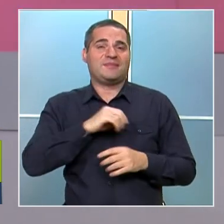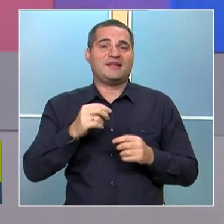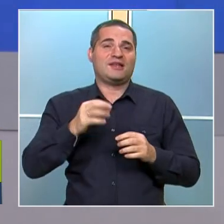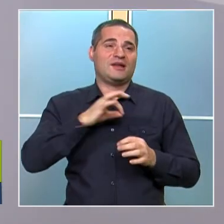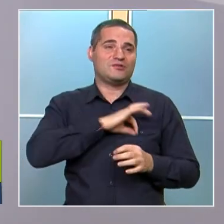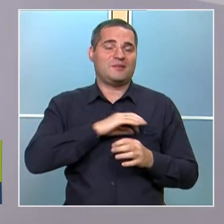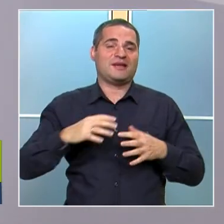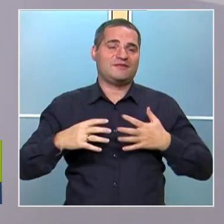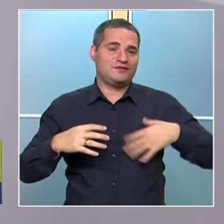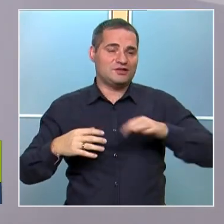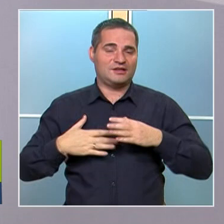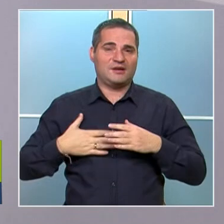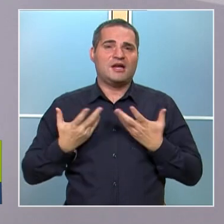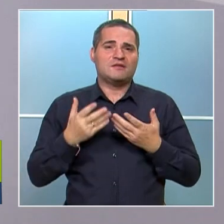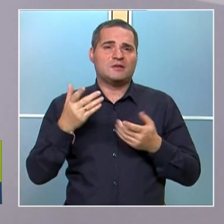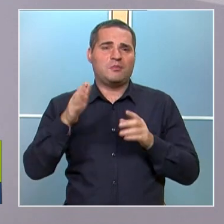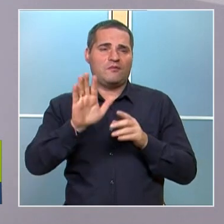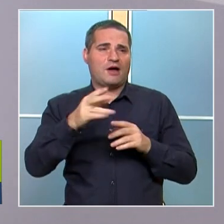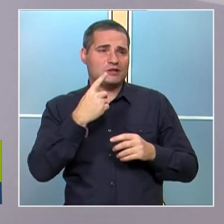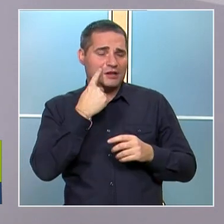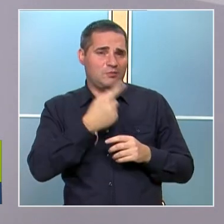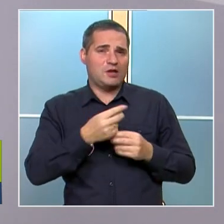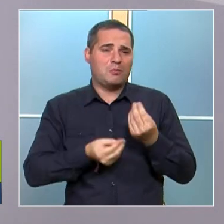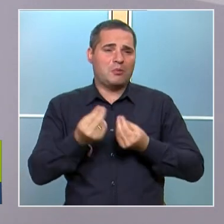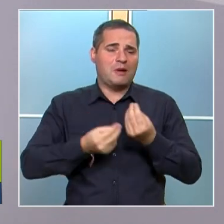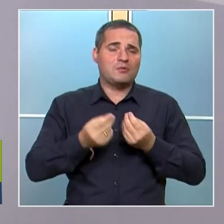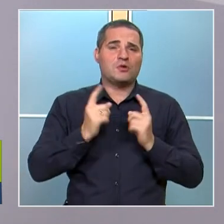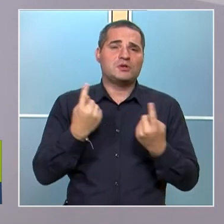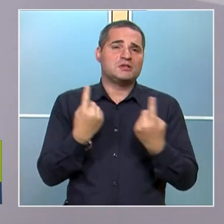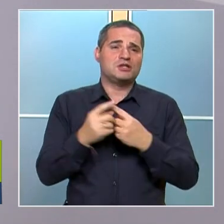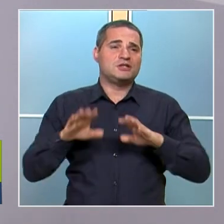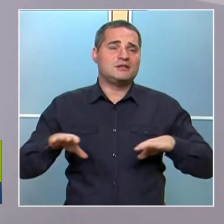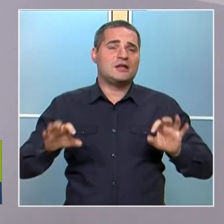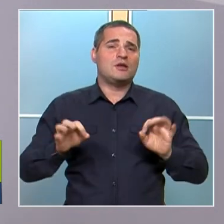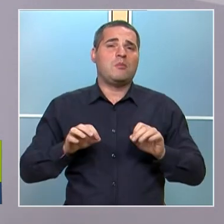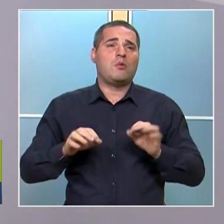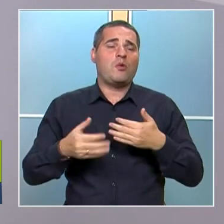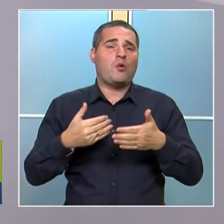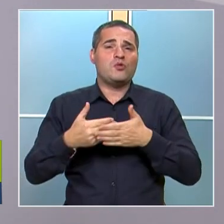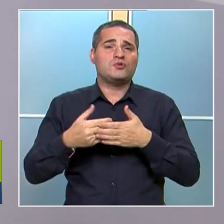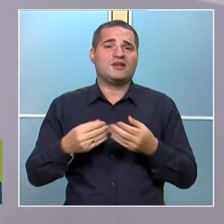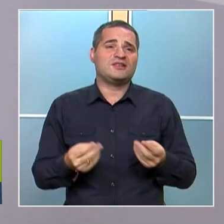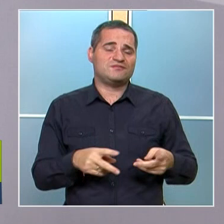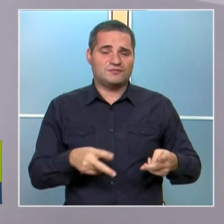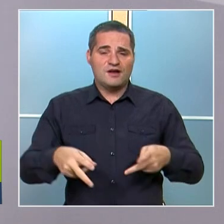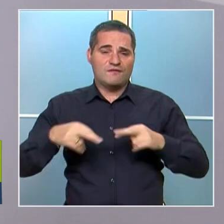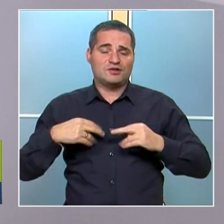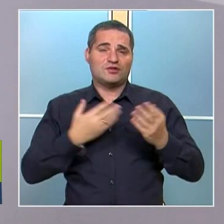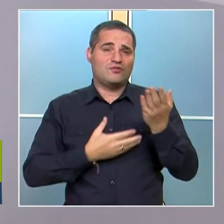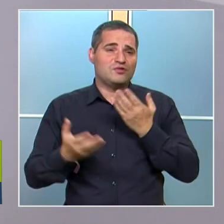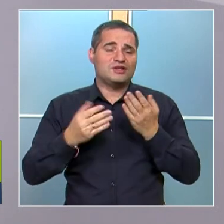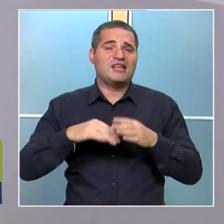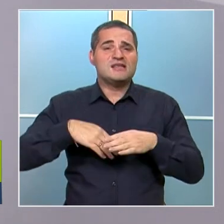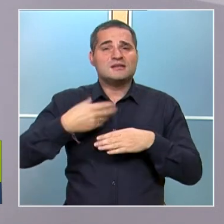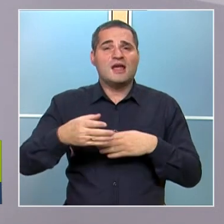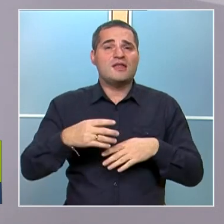имаме. Какви са по Ваши наблюдения най-често проблемите, които срещат децата по отношение на адаптацията към учебния процес след